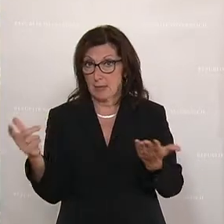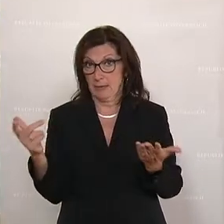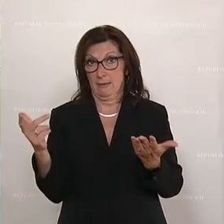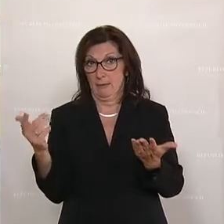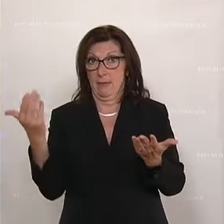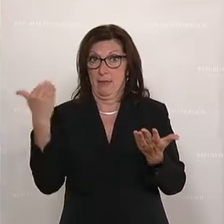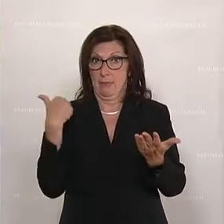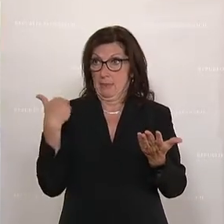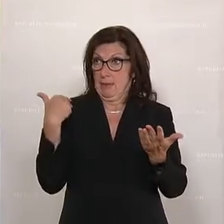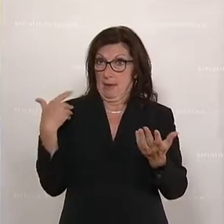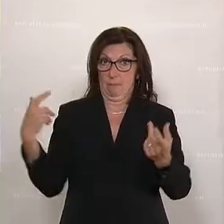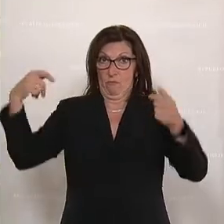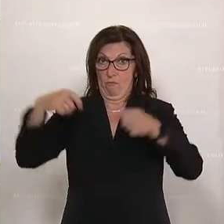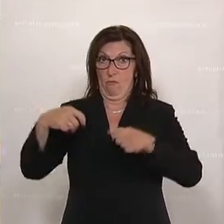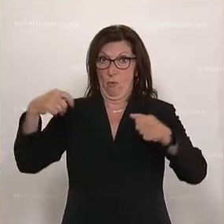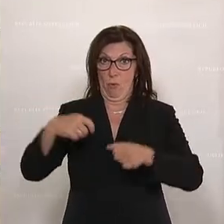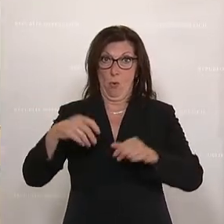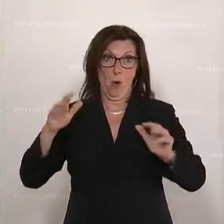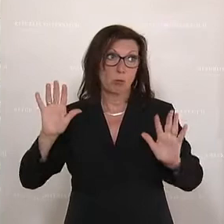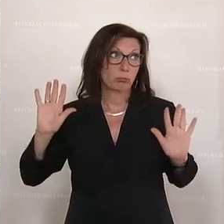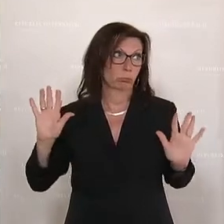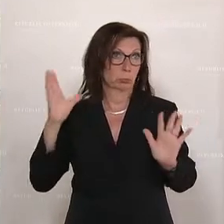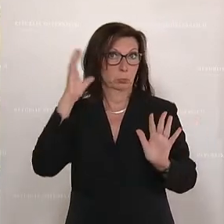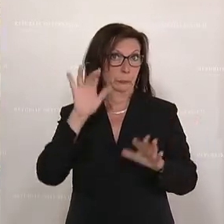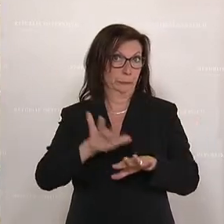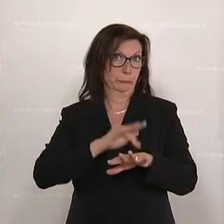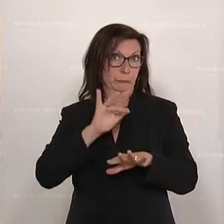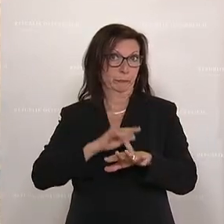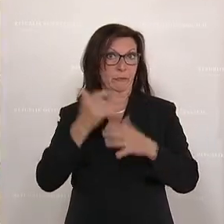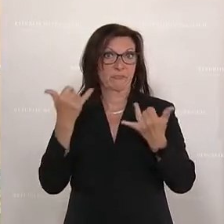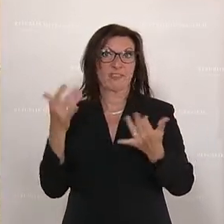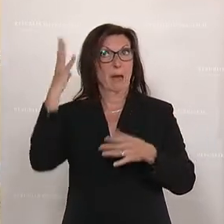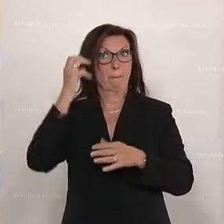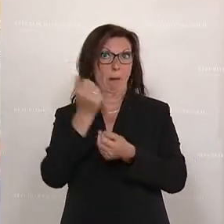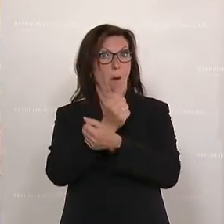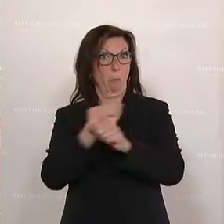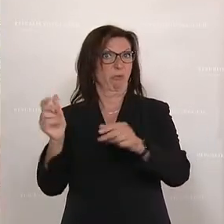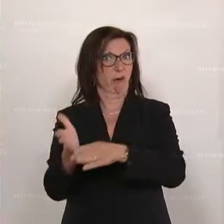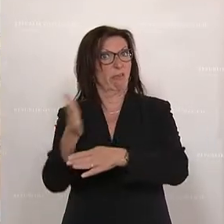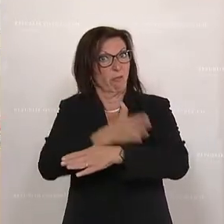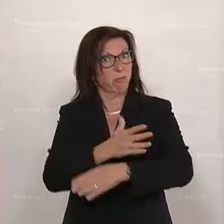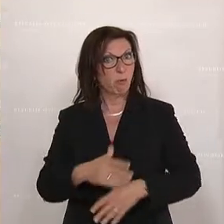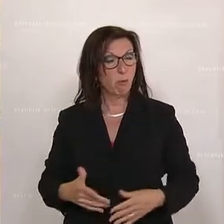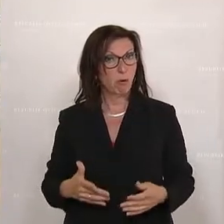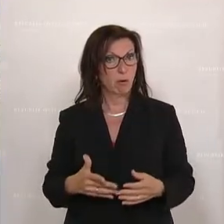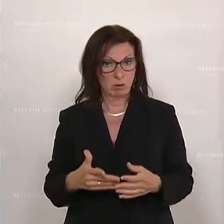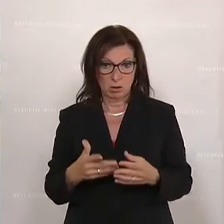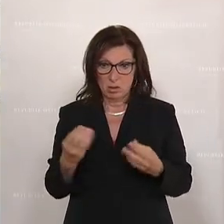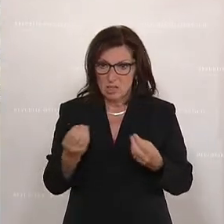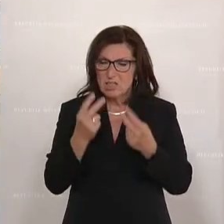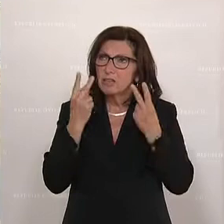Förderempfänger nahezu so gefühlt wie vor der Bauernbefreiung. Sie produzieren wertvolle Dinge